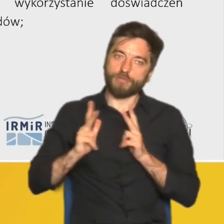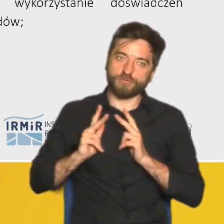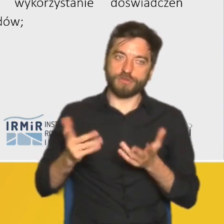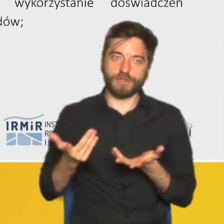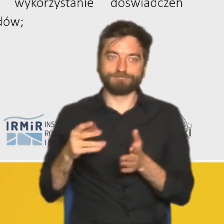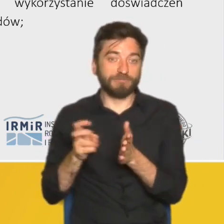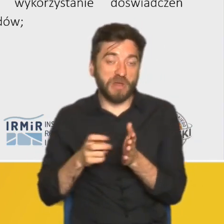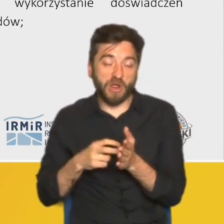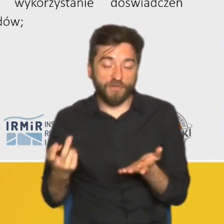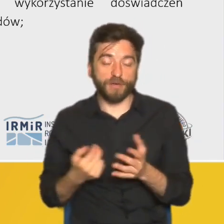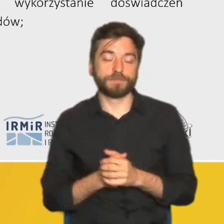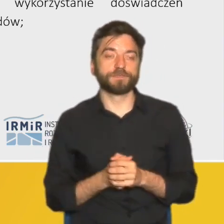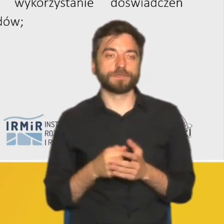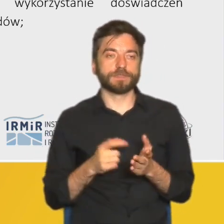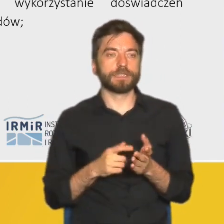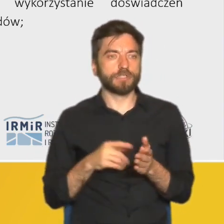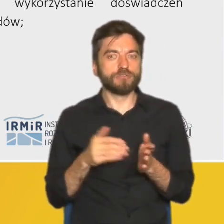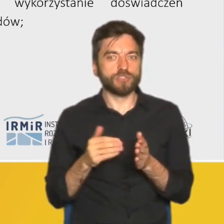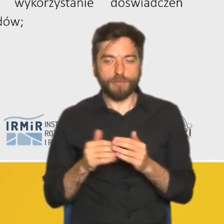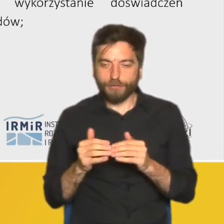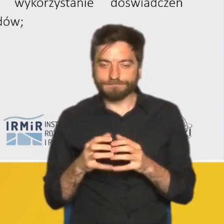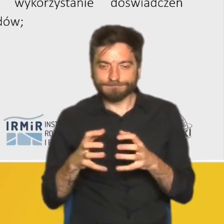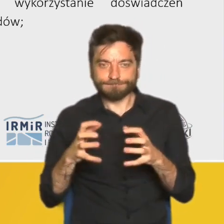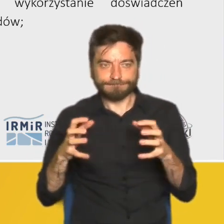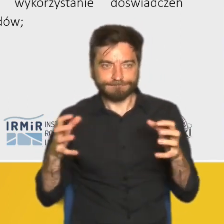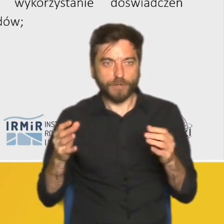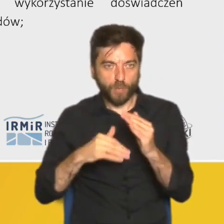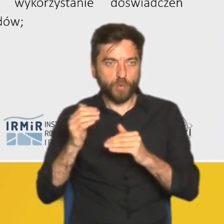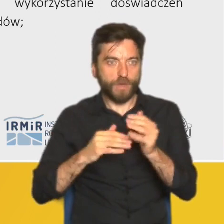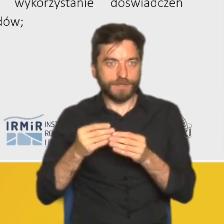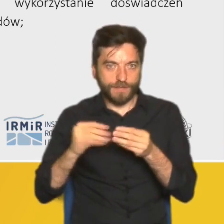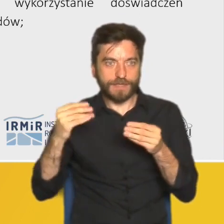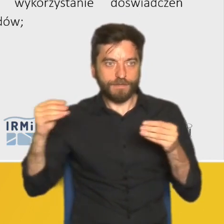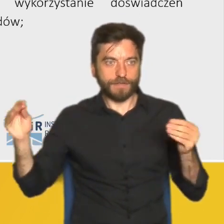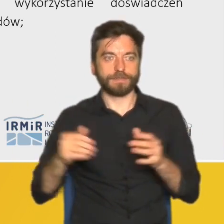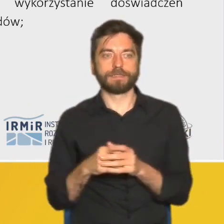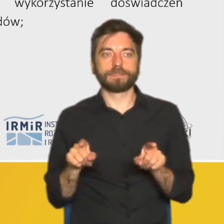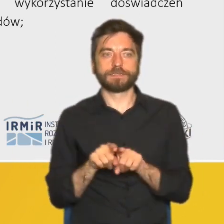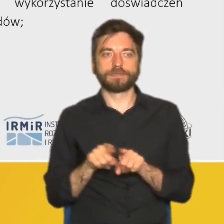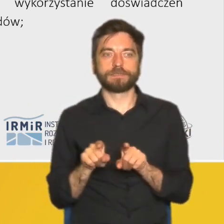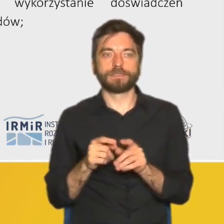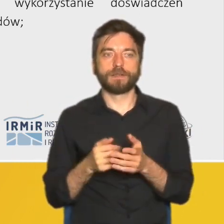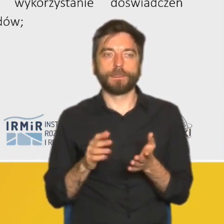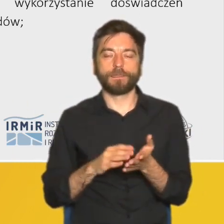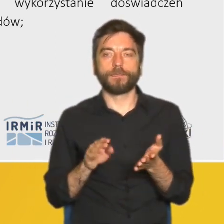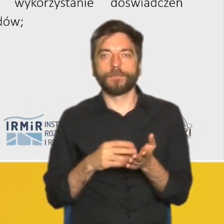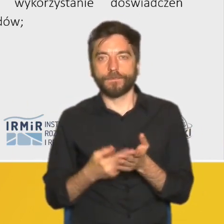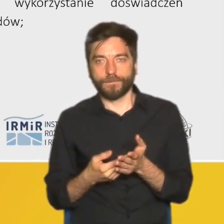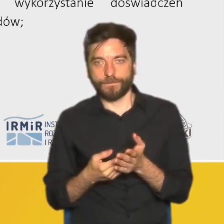rozmówcom. I rozbudowywanie tych narzędzi metropolitalnych i wykorzystywanie doświadczeń proaktywnych, myślących aglomeracyjnie,